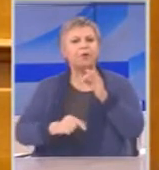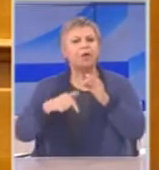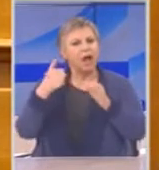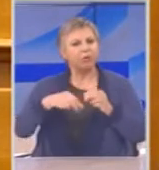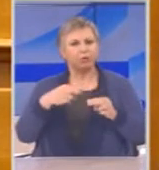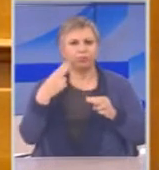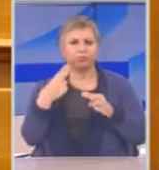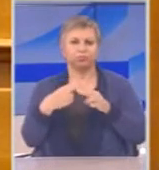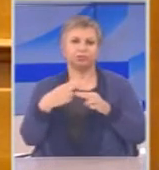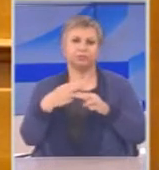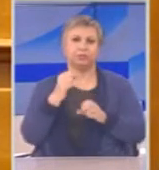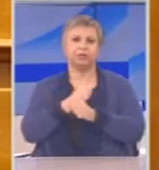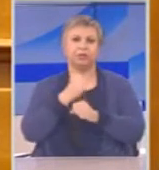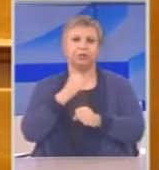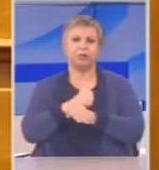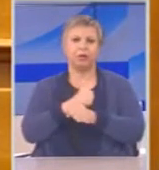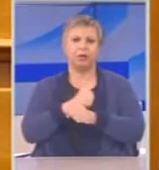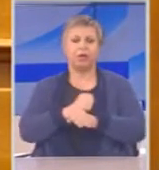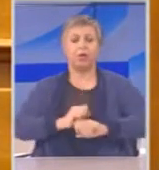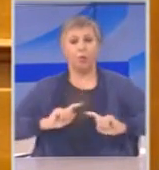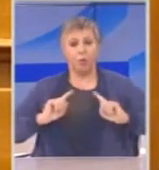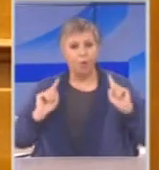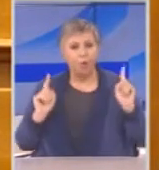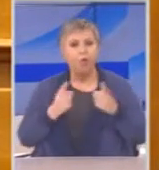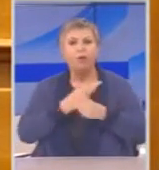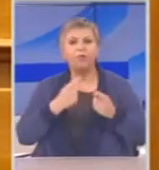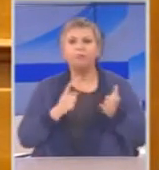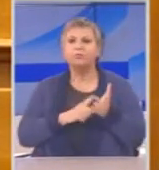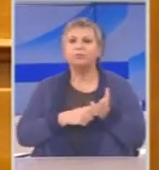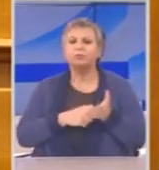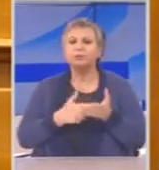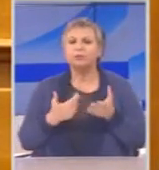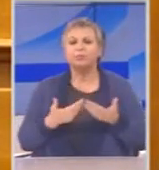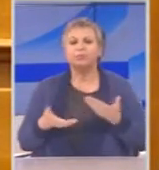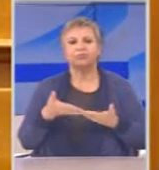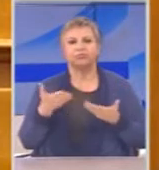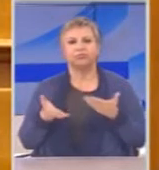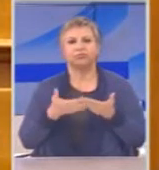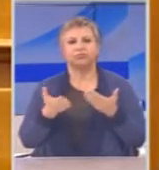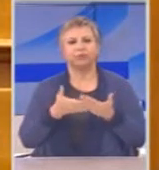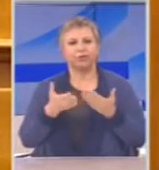αλλαγές πραγματικά να βοηθήσουμε σε αυτή την κατεύθυνση.